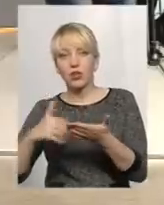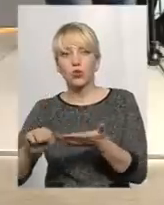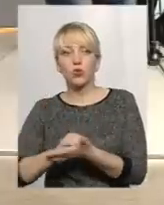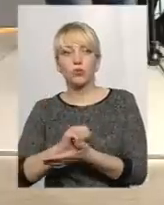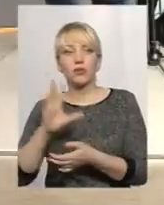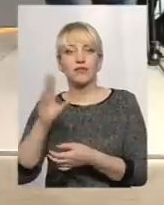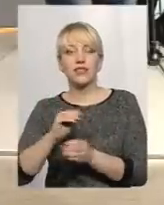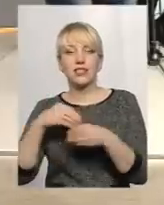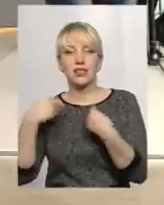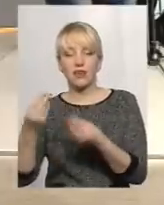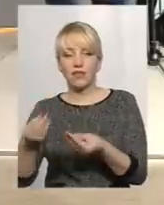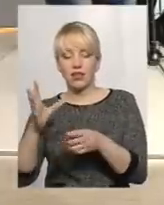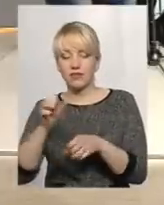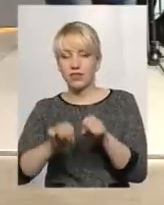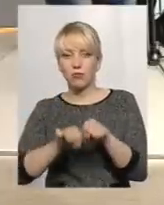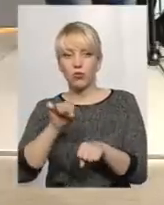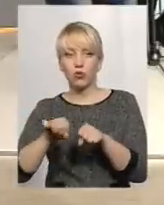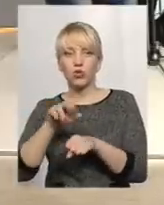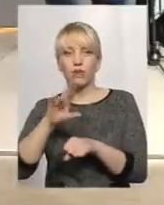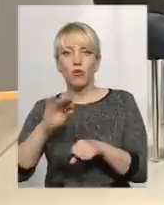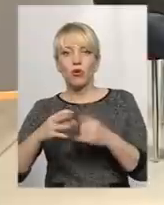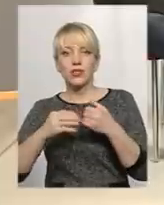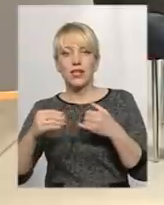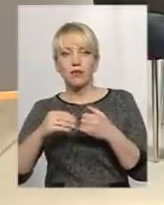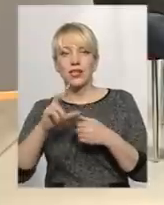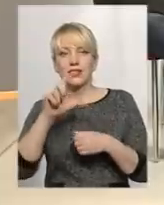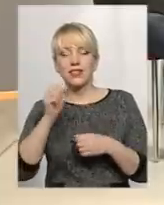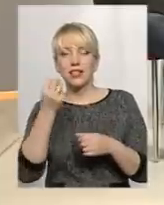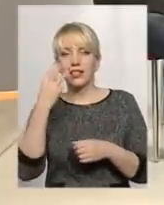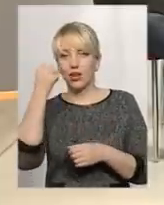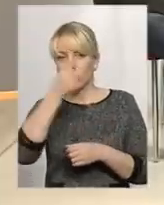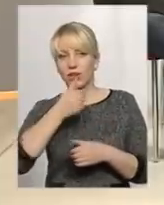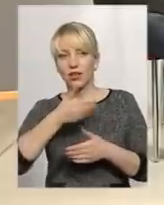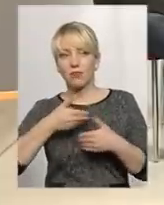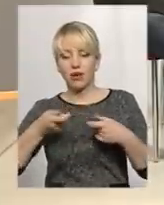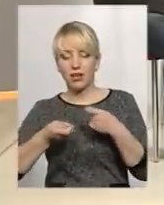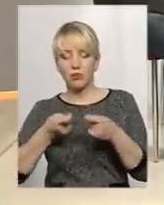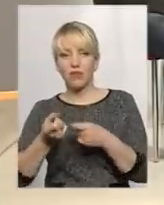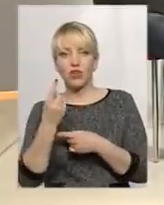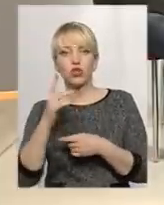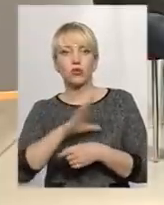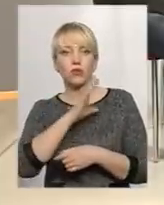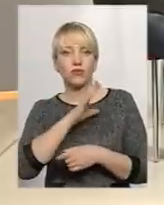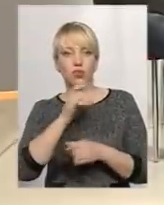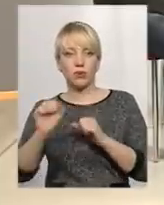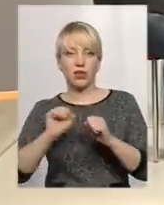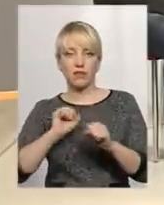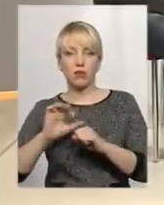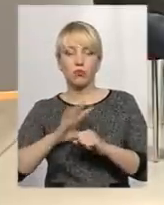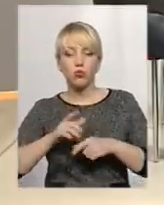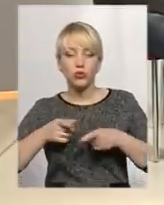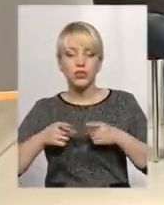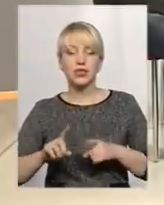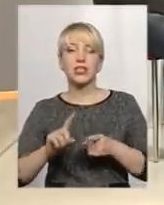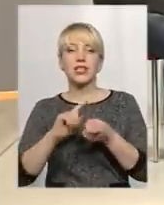оці всі порушення фактично по землі за 13-й рік, і ми, адміністрація, виявили, що колишнім керівництвом було дійсно змінено